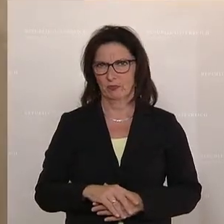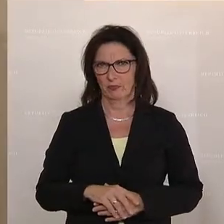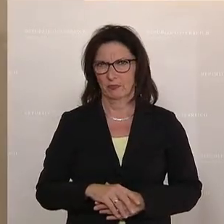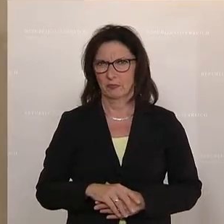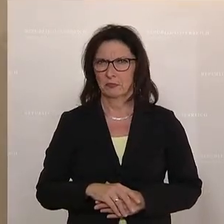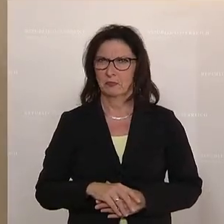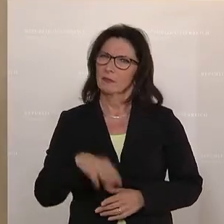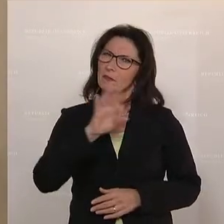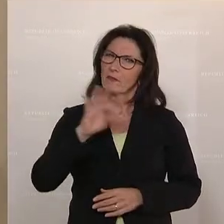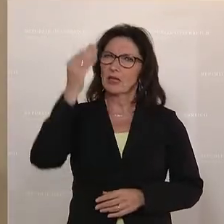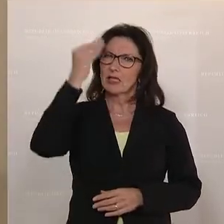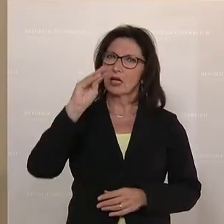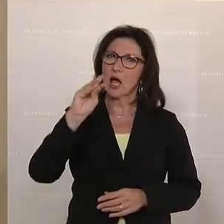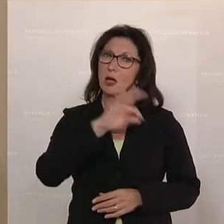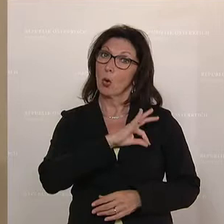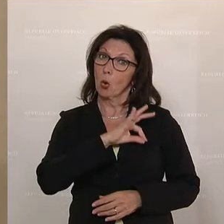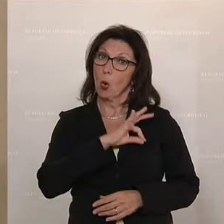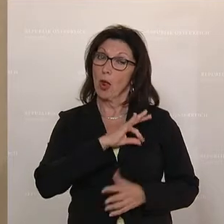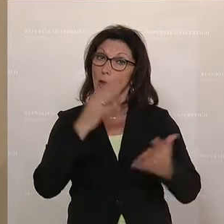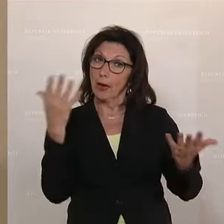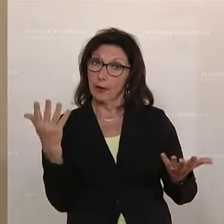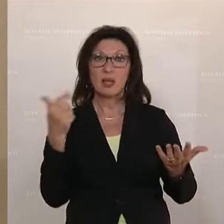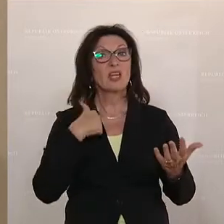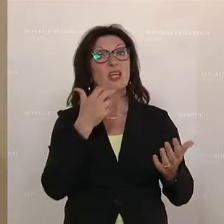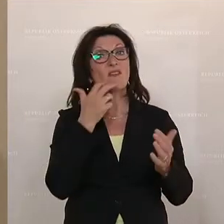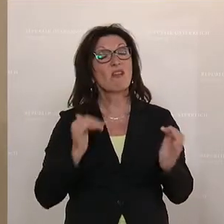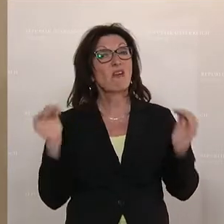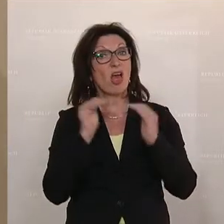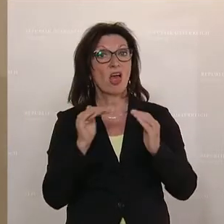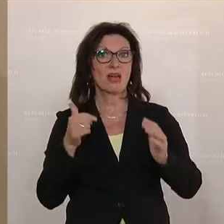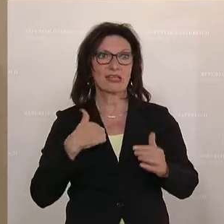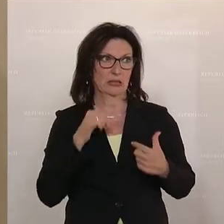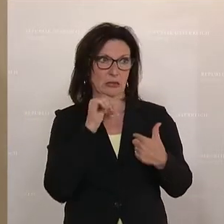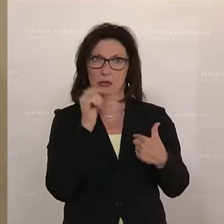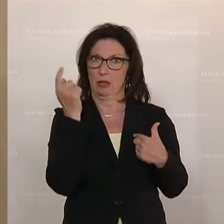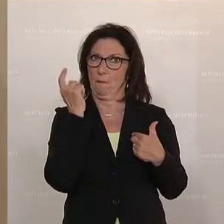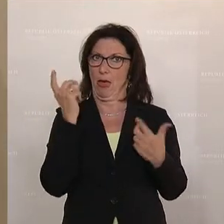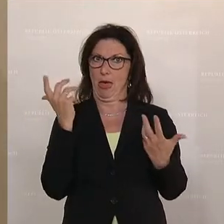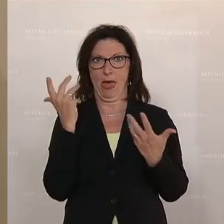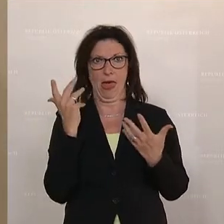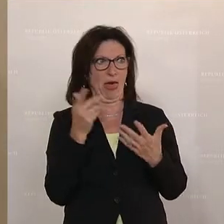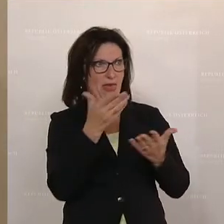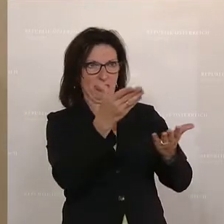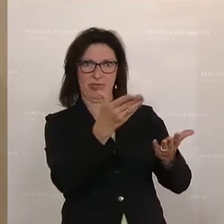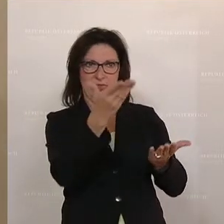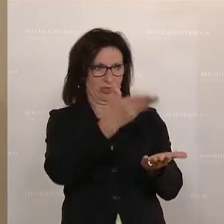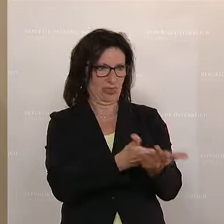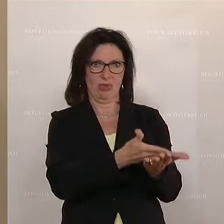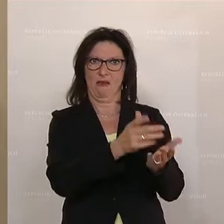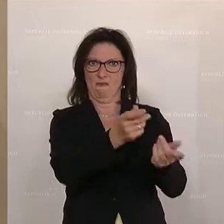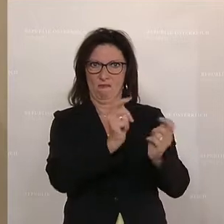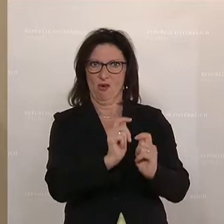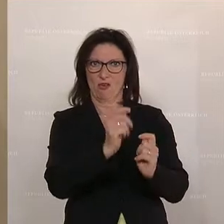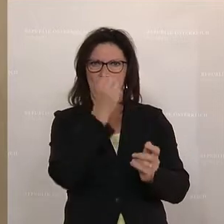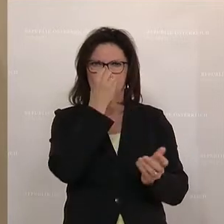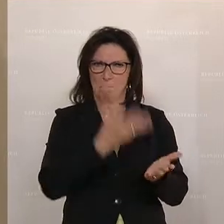Und geschätzte Kollegen von den Regierungsfraktionen, ich möchte aber fair sein. Ich sage ja nicht, dass das jetzt alles ein Mist ist, das Sie hier auf dem Tisch legen. Überhaupt nicht. Sie